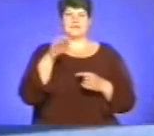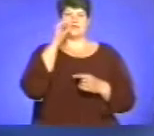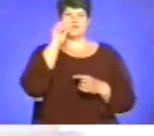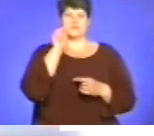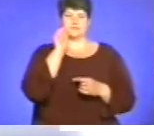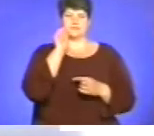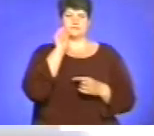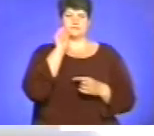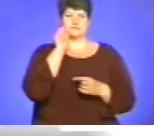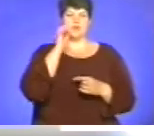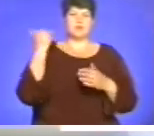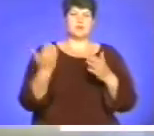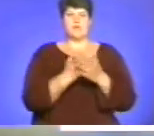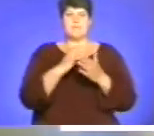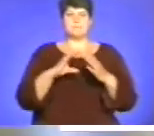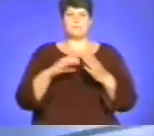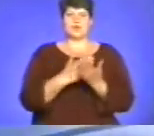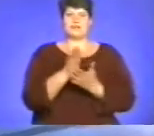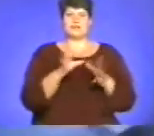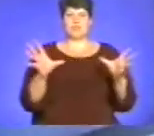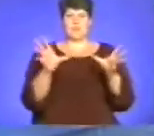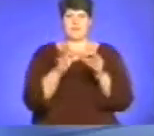Нове політичне об'єднання.